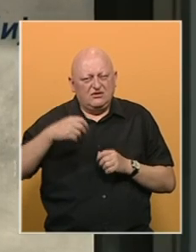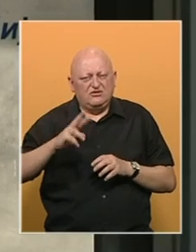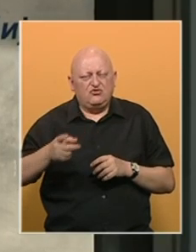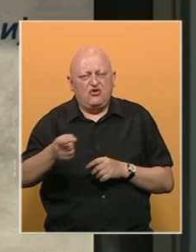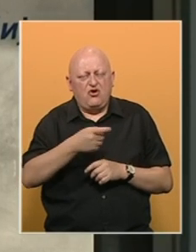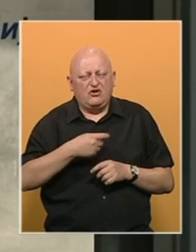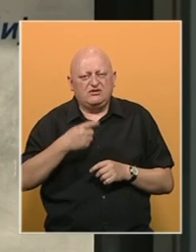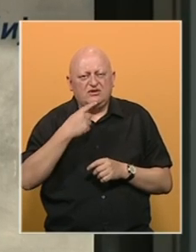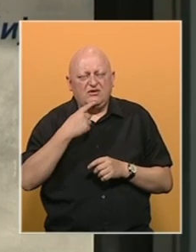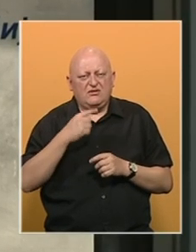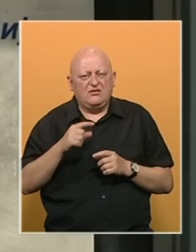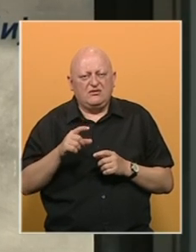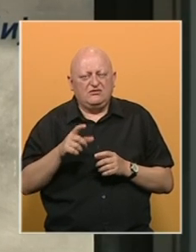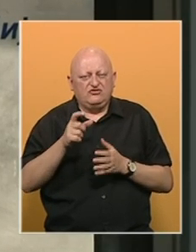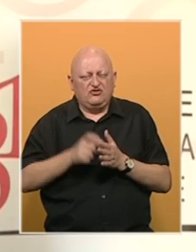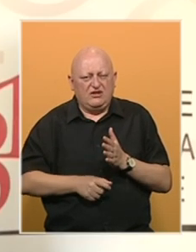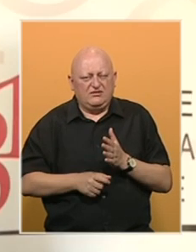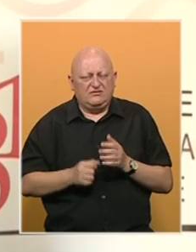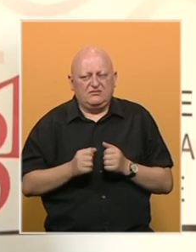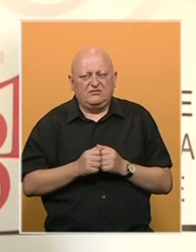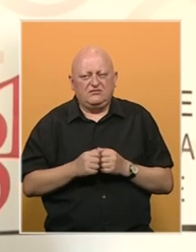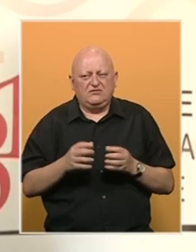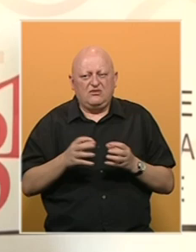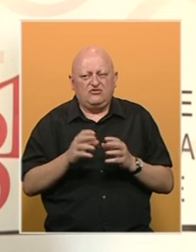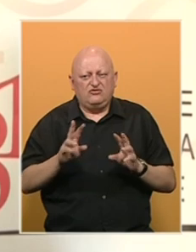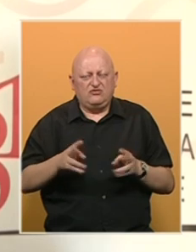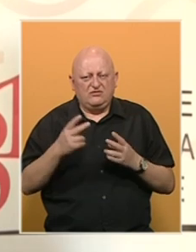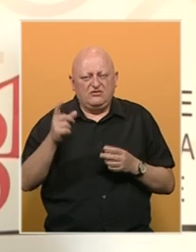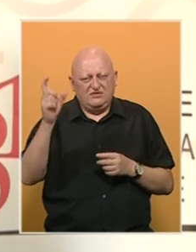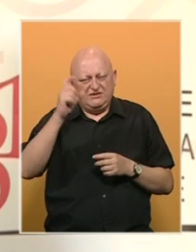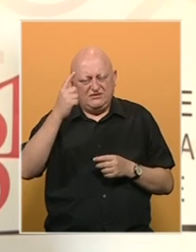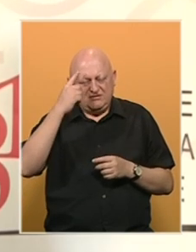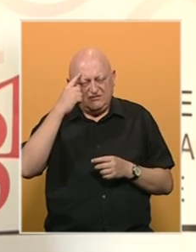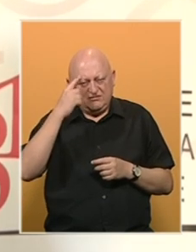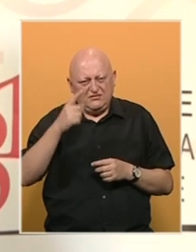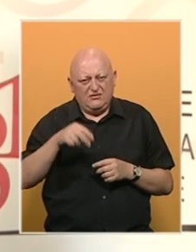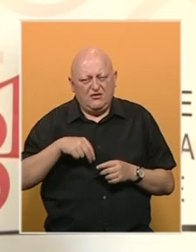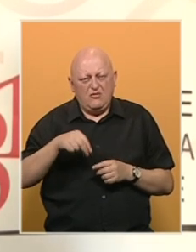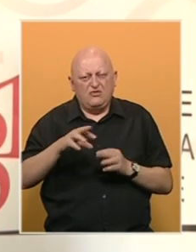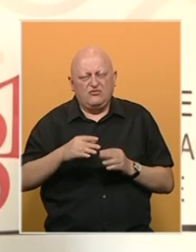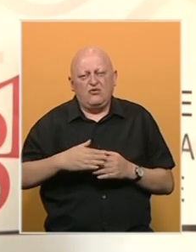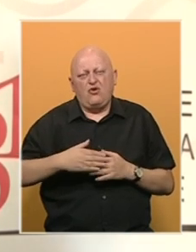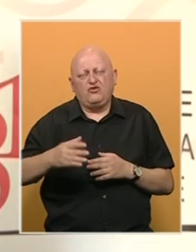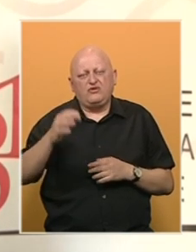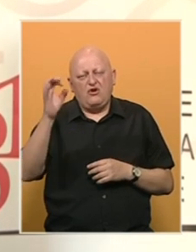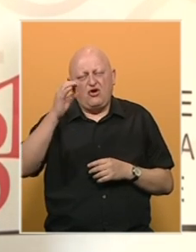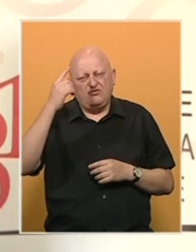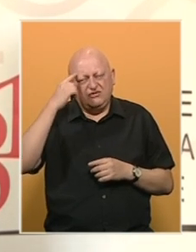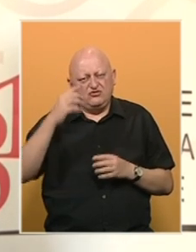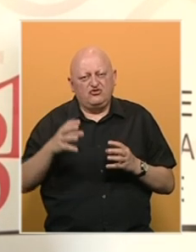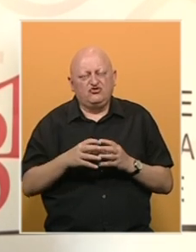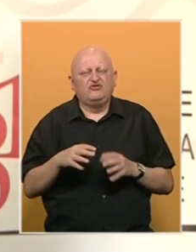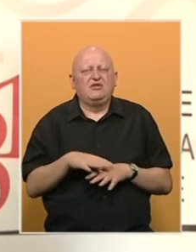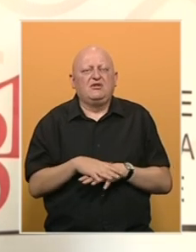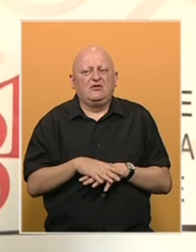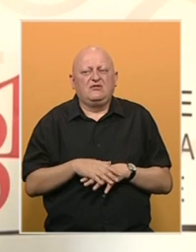organizacije čije je RTS član. U Udruženju novinara Srbije smatraju da potest Twittera od udara od osnovne zamisli i društvenih